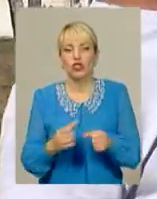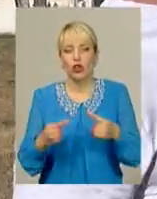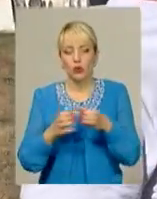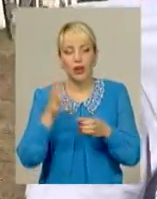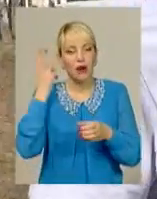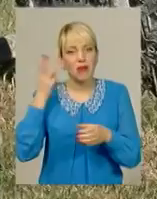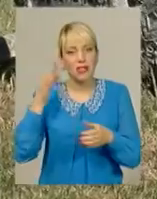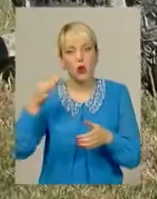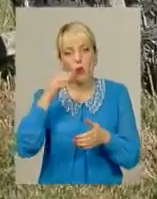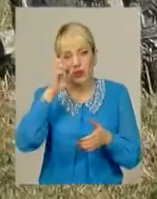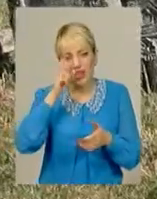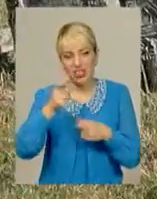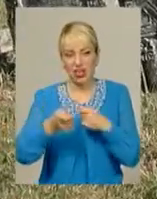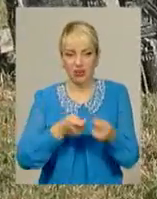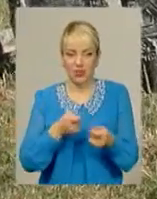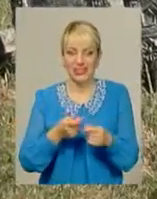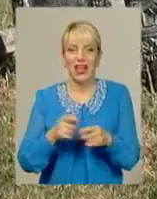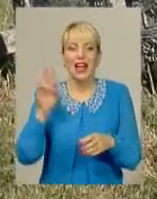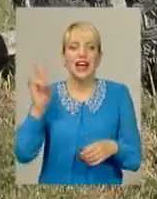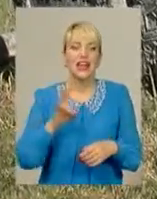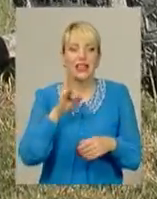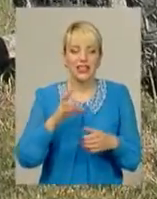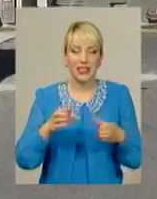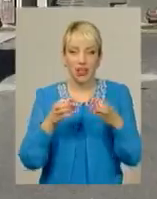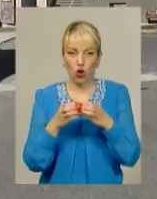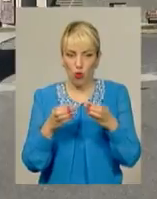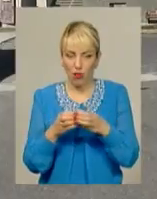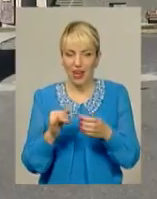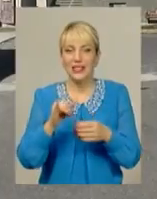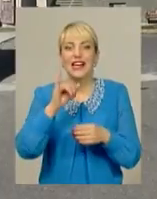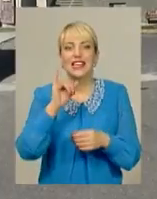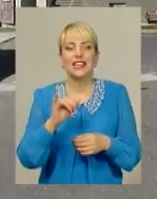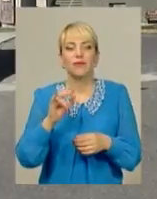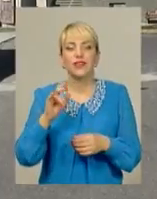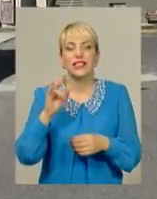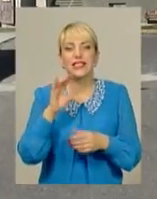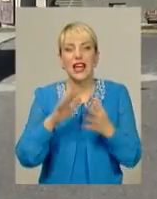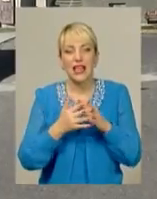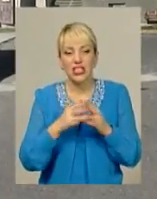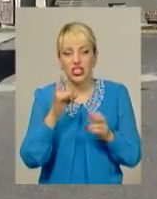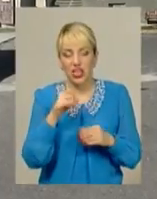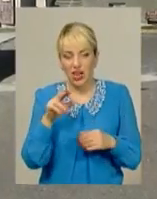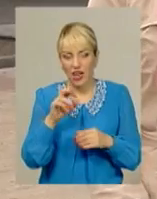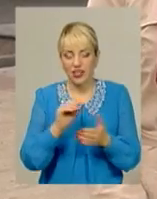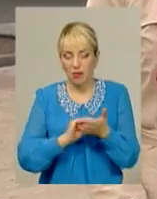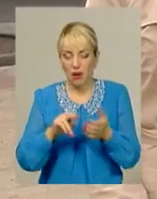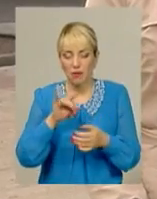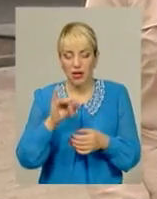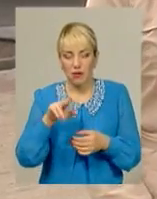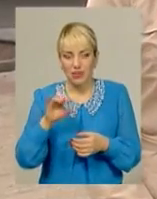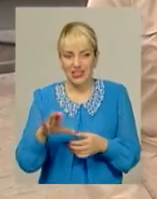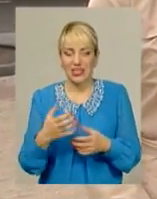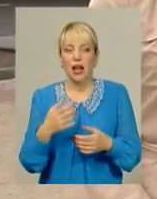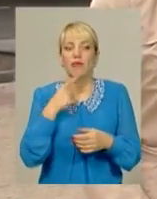облдержадміністрації. Тоді ж релігійній громаді та селищній раді вони направили офіційні приписи. Нині, вже місяць по тому,